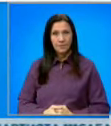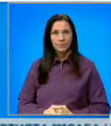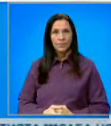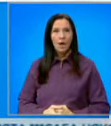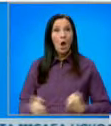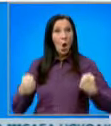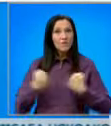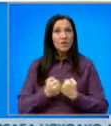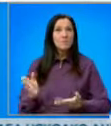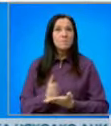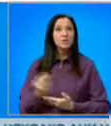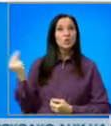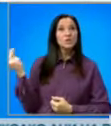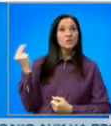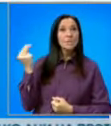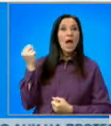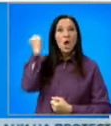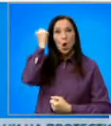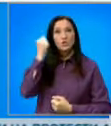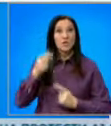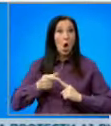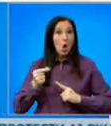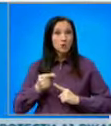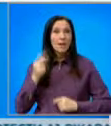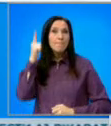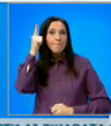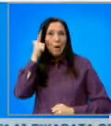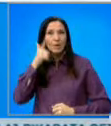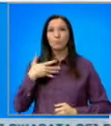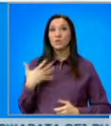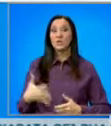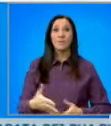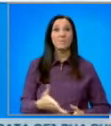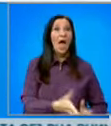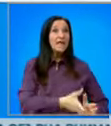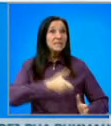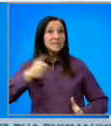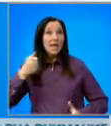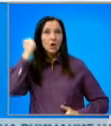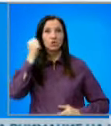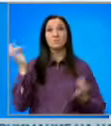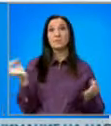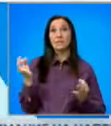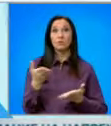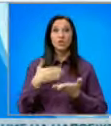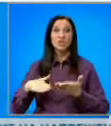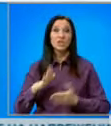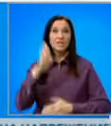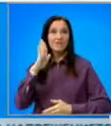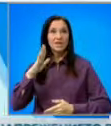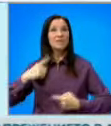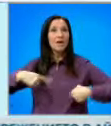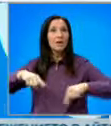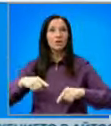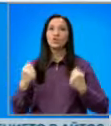Конфликтът между Сърбия и Косово се изостря. Белград поиска изтегляне на косовските спецчасти от северният район и където живеят